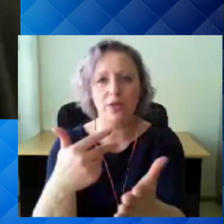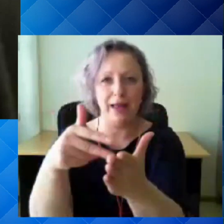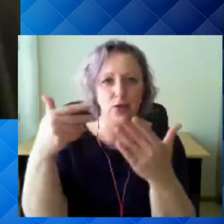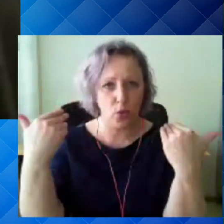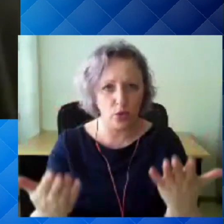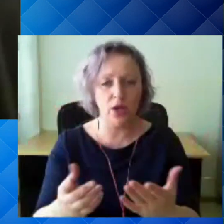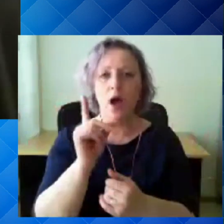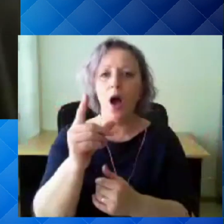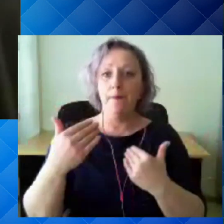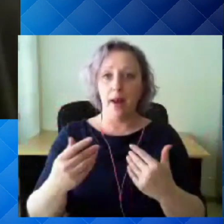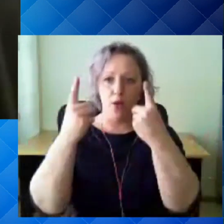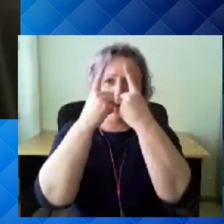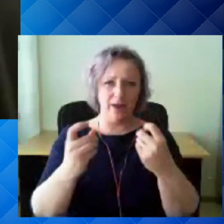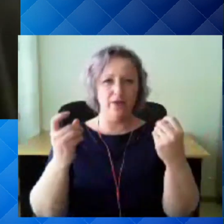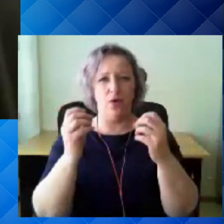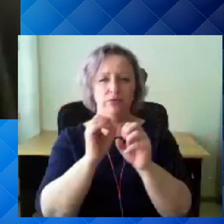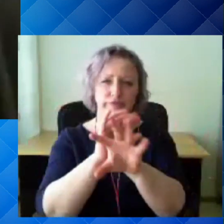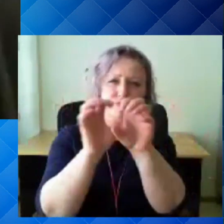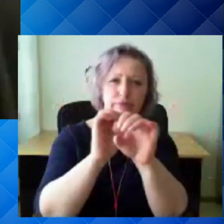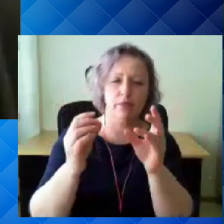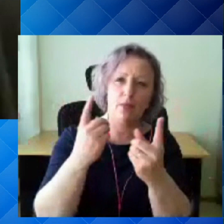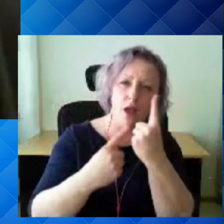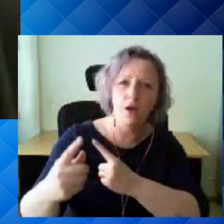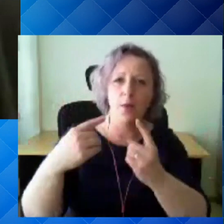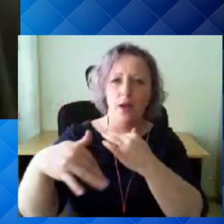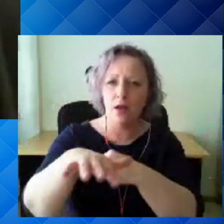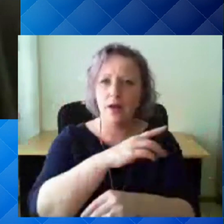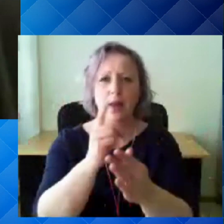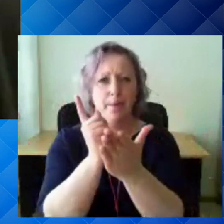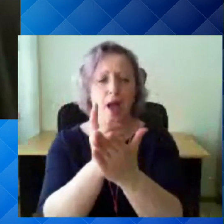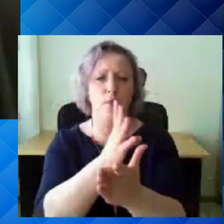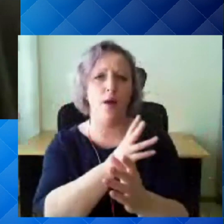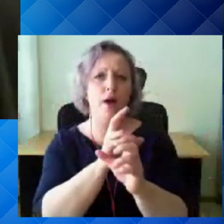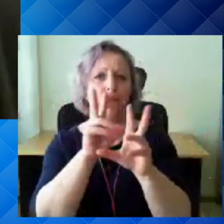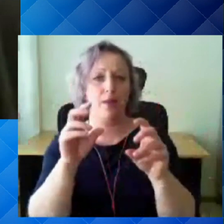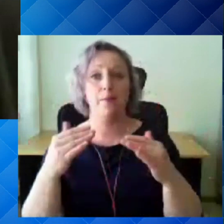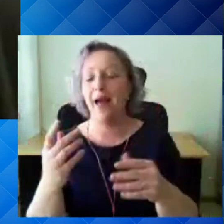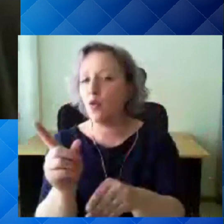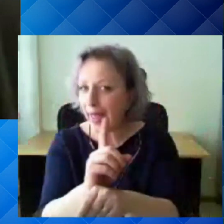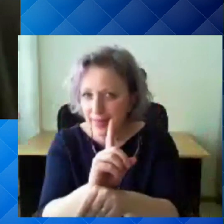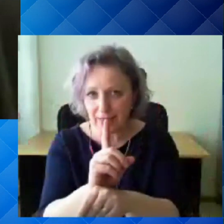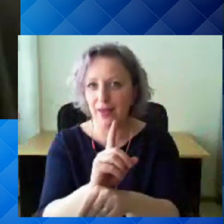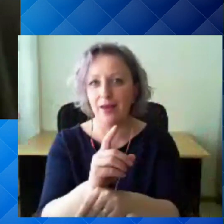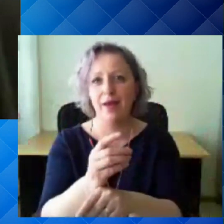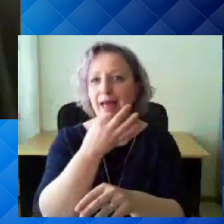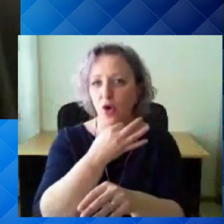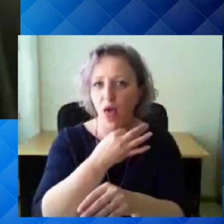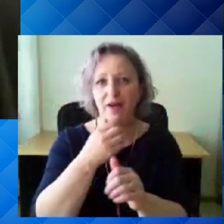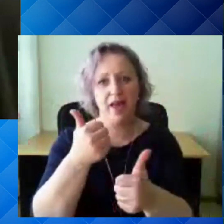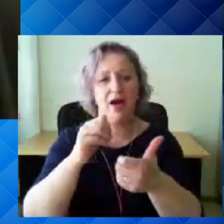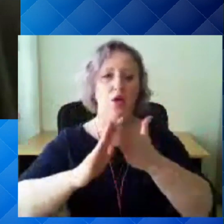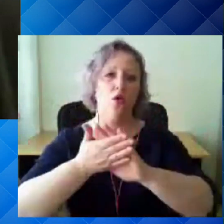sõnumid peaksid käima koos selle sõnumiga, et täna ei ole veel hetk, kus me oleme heas olukõrs.